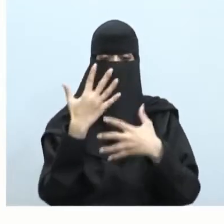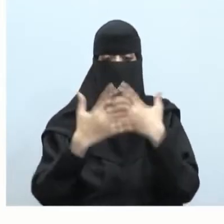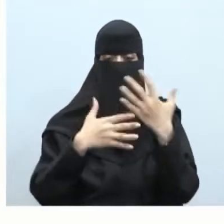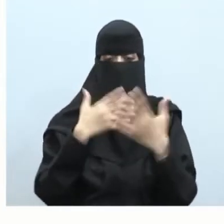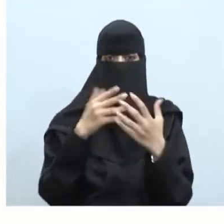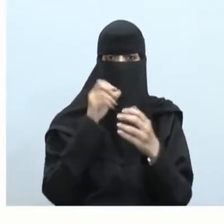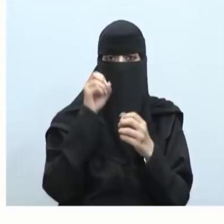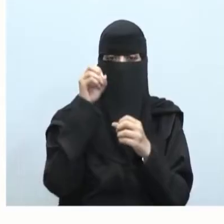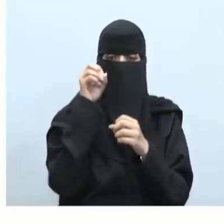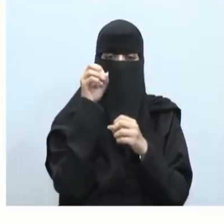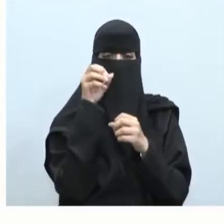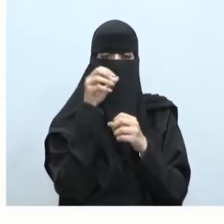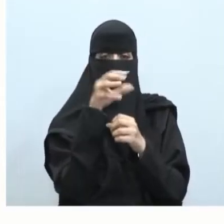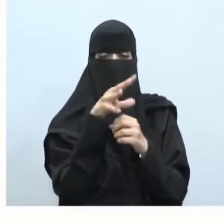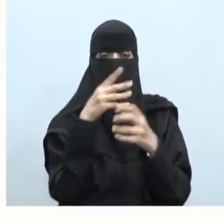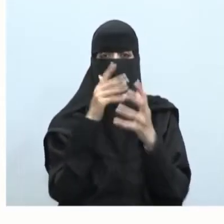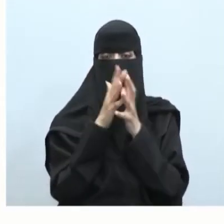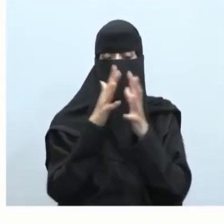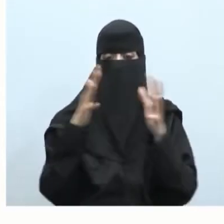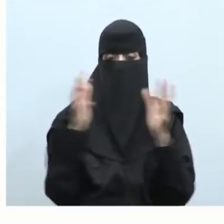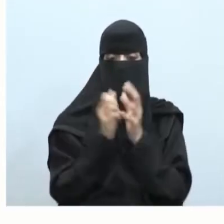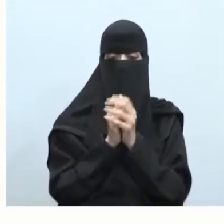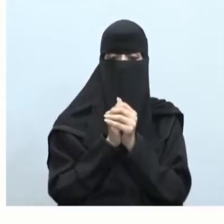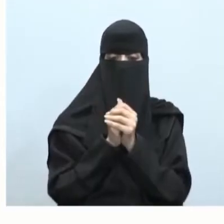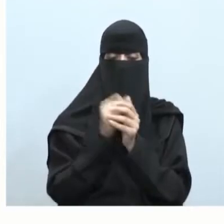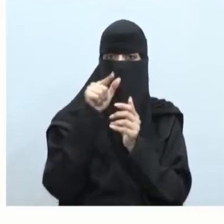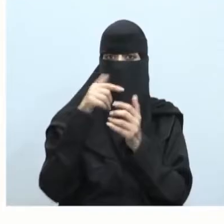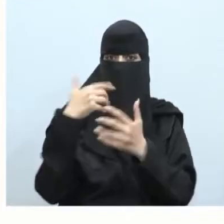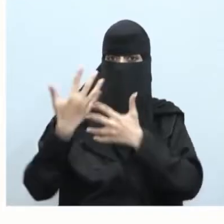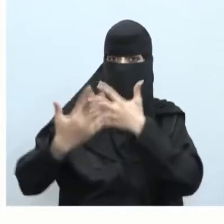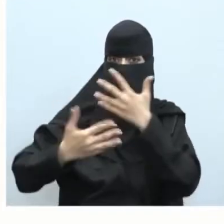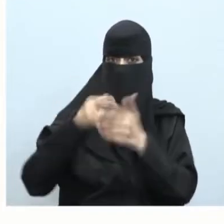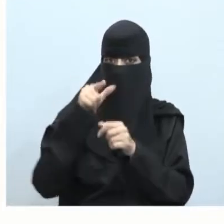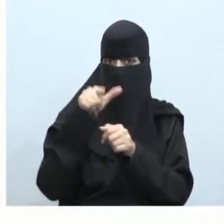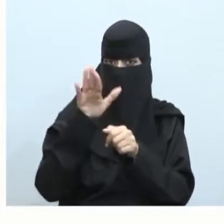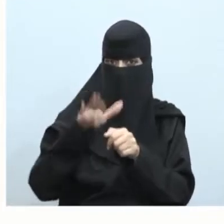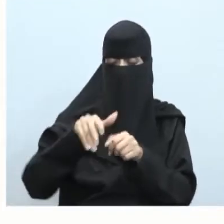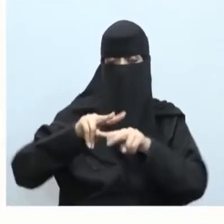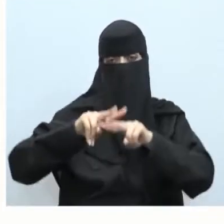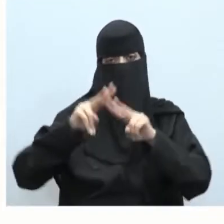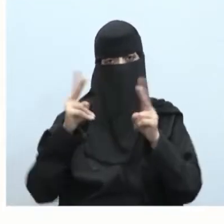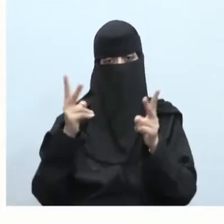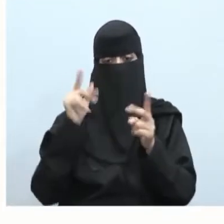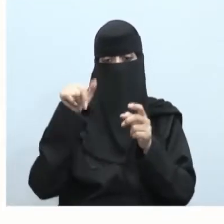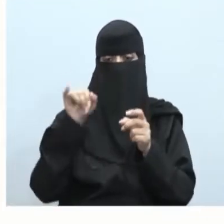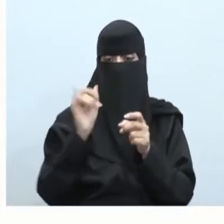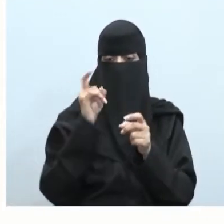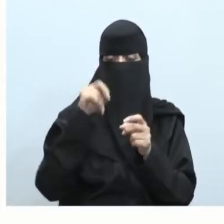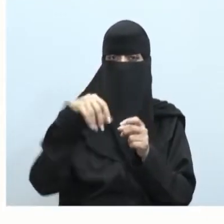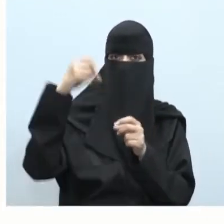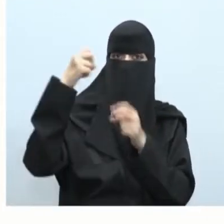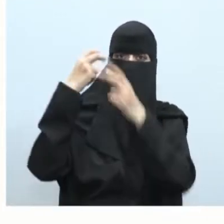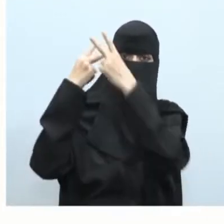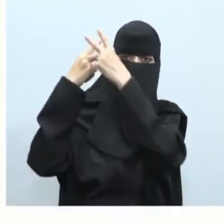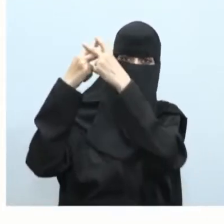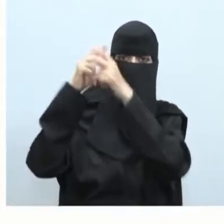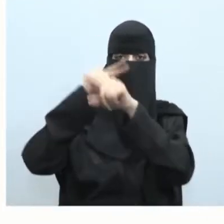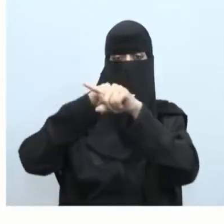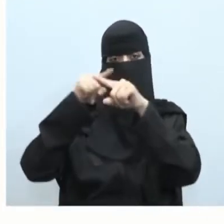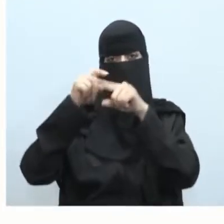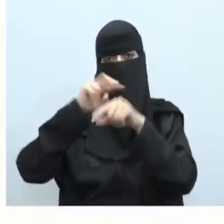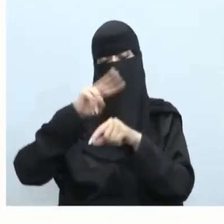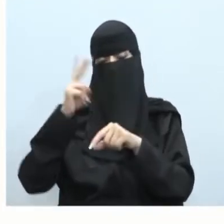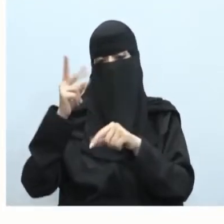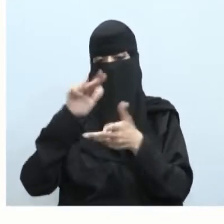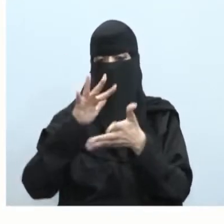إشعاعية كبيرة فالطاقة هذه تختلف من نجم إلى آخر